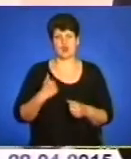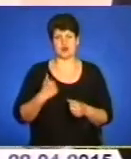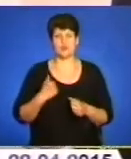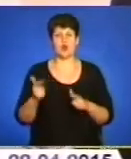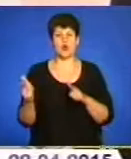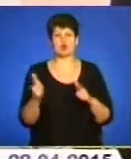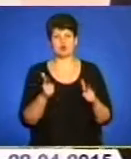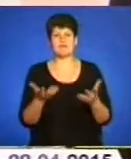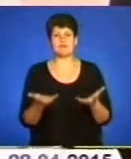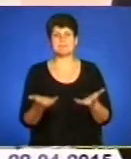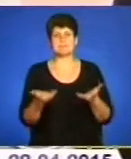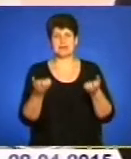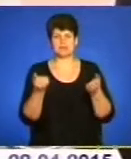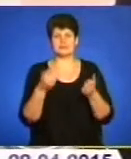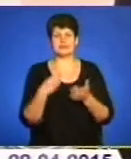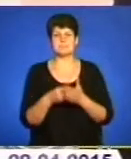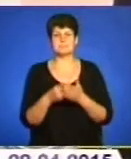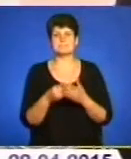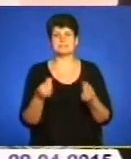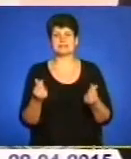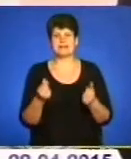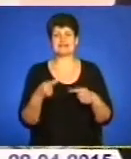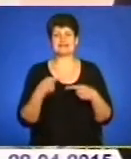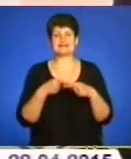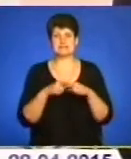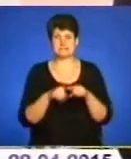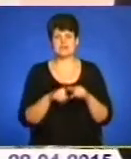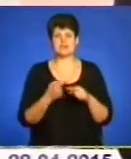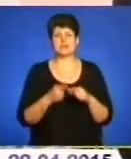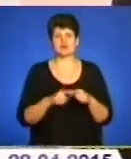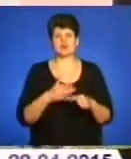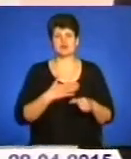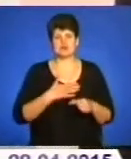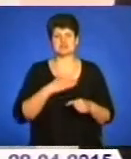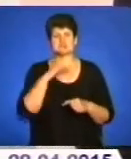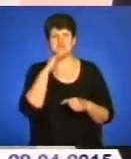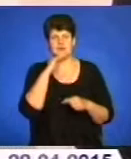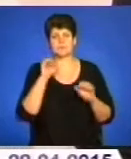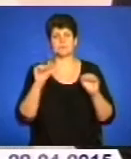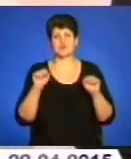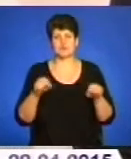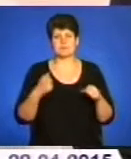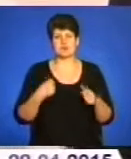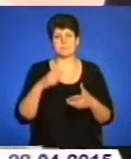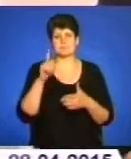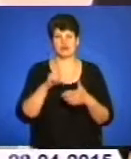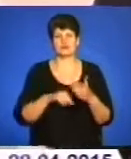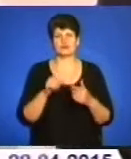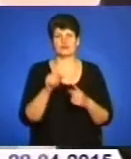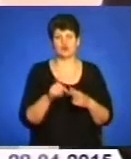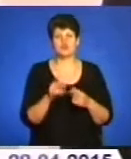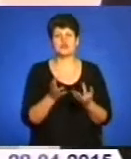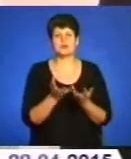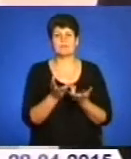готова підтримувати і матеріально, і технічно. Для цього в нас достатньо можливостей. Я переконаний в тому, що перелік тих